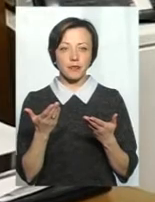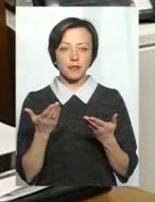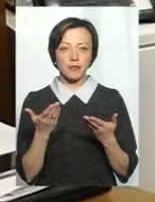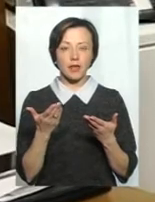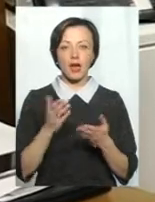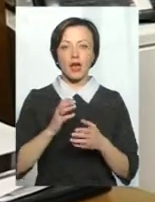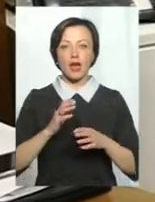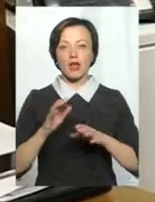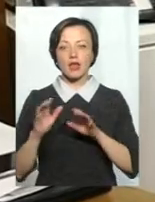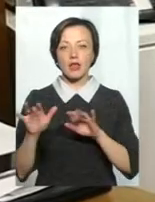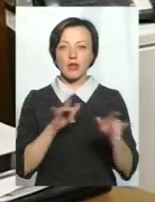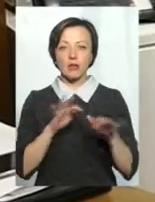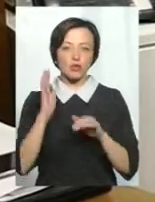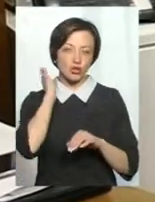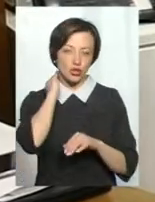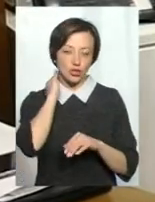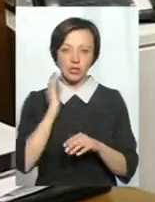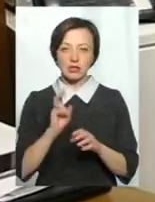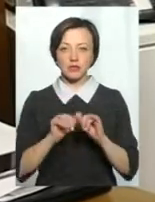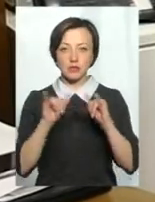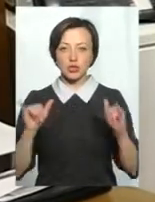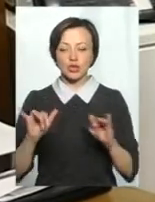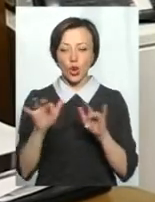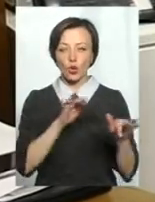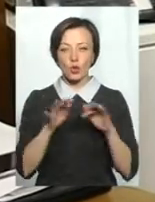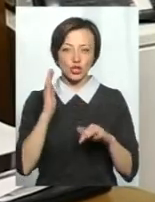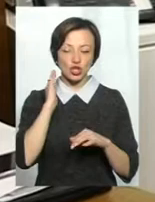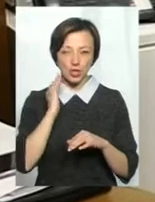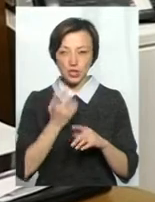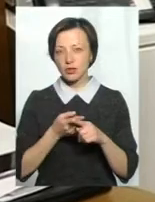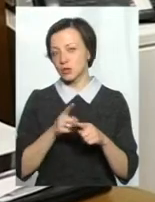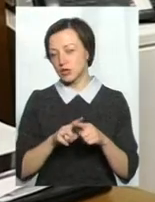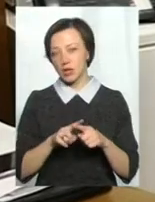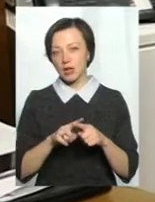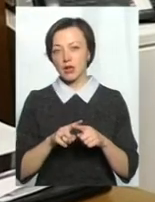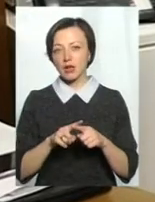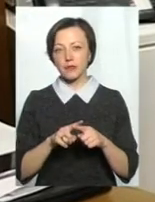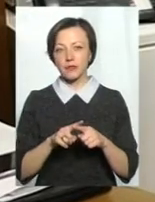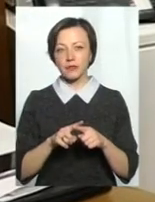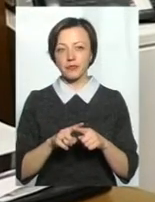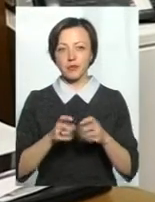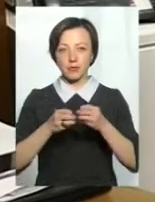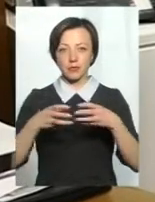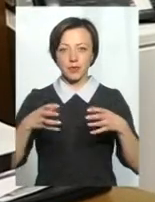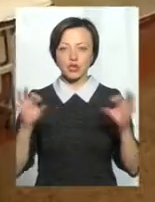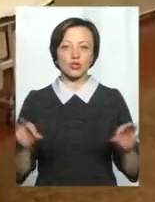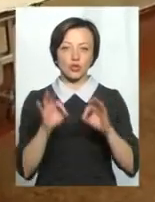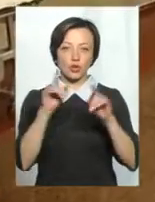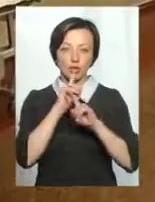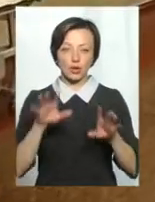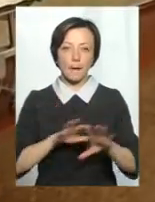шию, не збільшить об'єм рухів шиї, щоб це корінця розщемити, то нічого не буде.